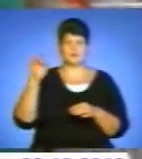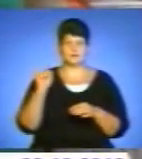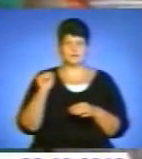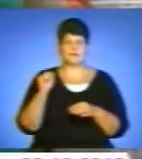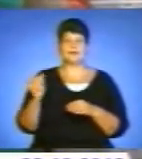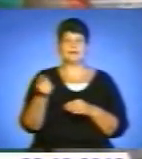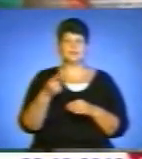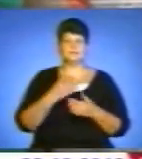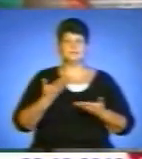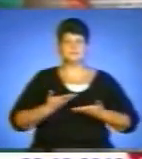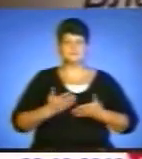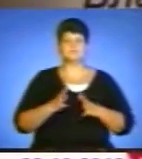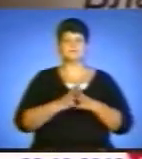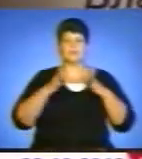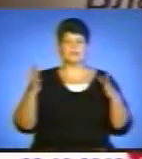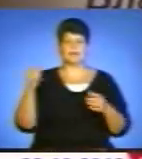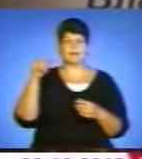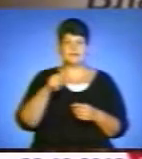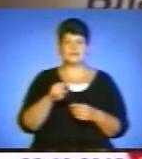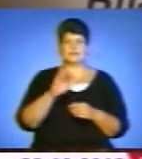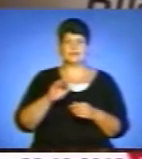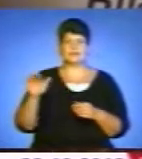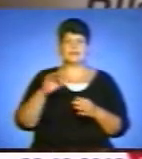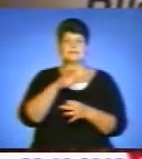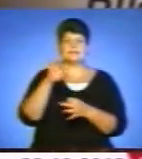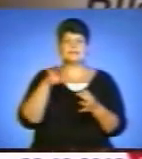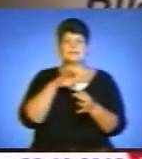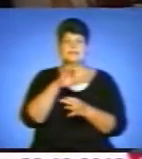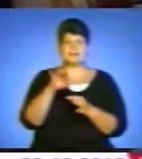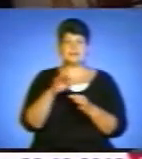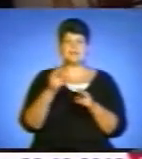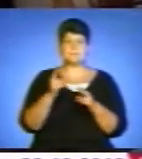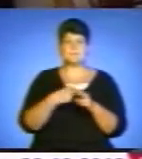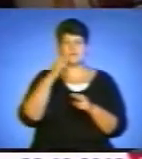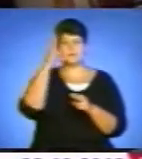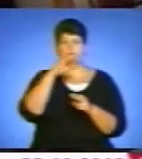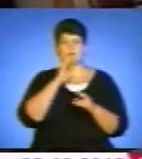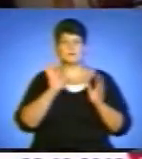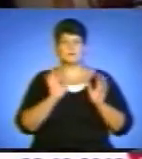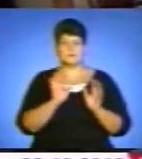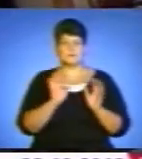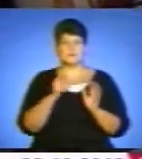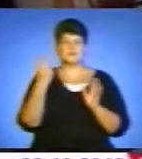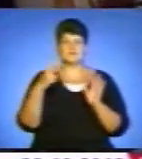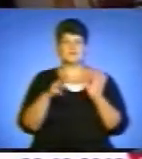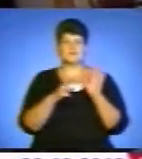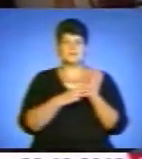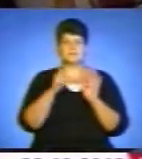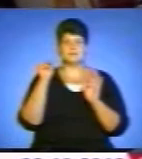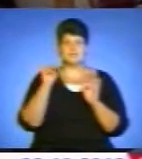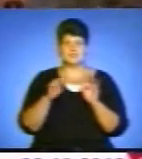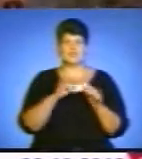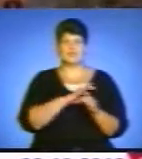Тернопільщині проживає понад тисяча дітей-сиріт та дітей, позбавлених батьківського опікування. 28 тисяч дітей